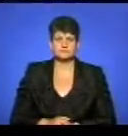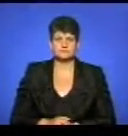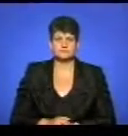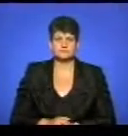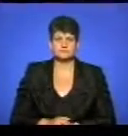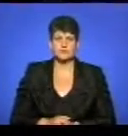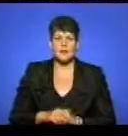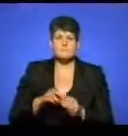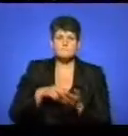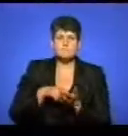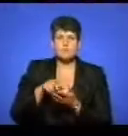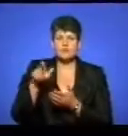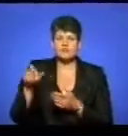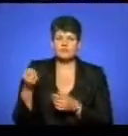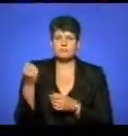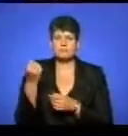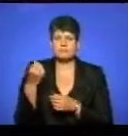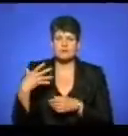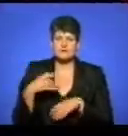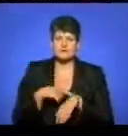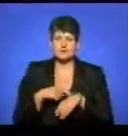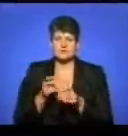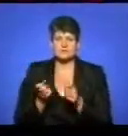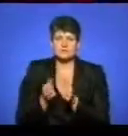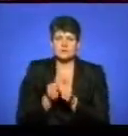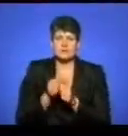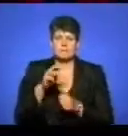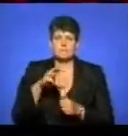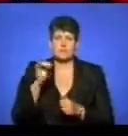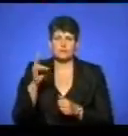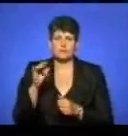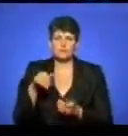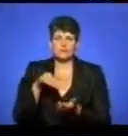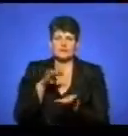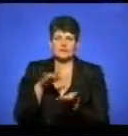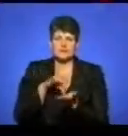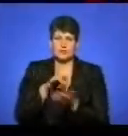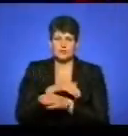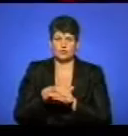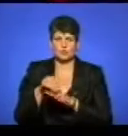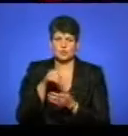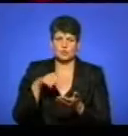Прочани о 15-й годині доходять до Микулинець, йдуть центральною вулицею міста.